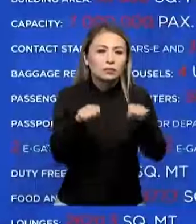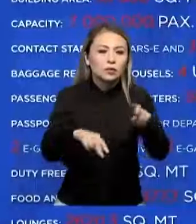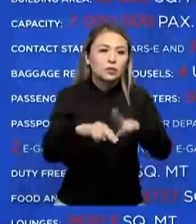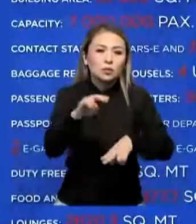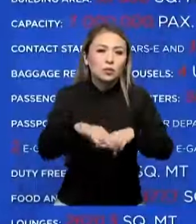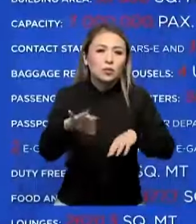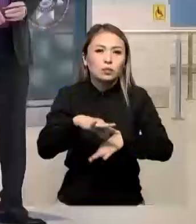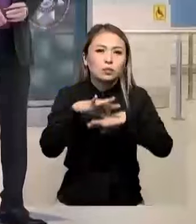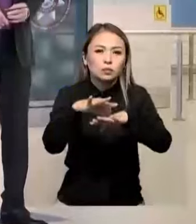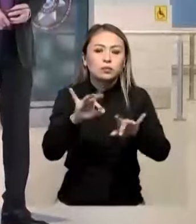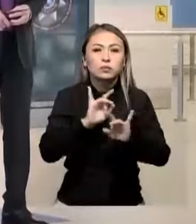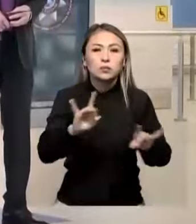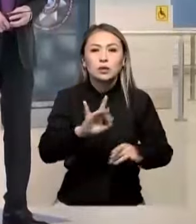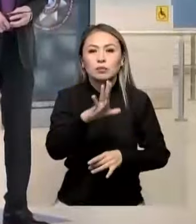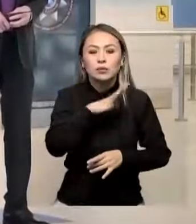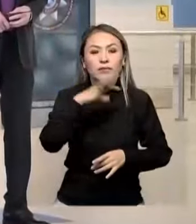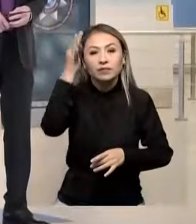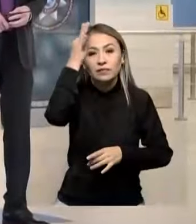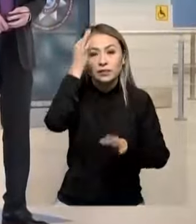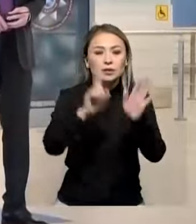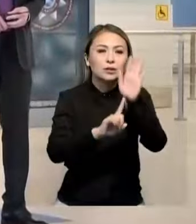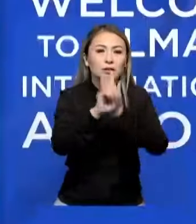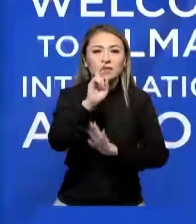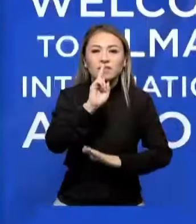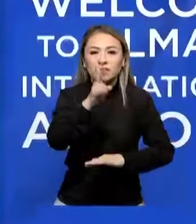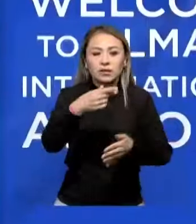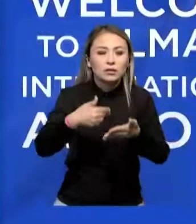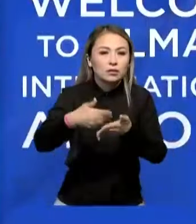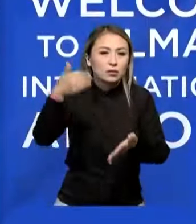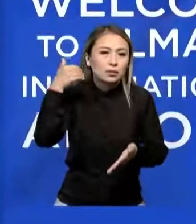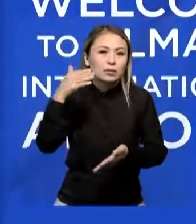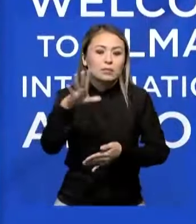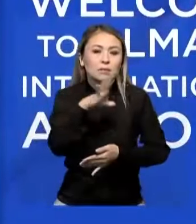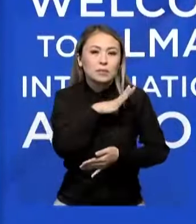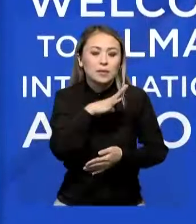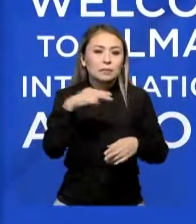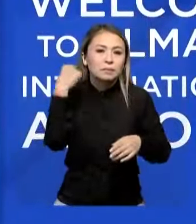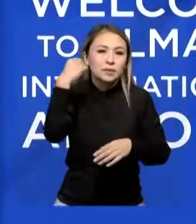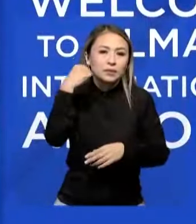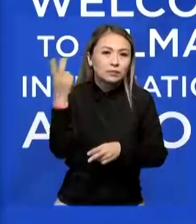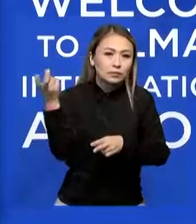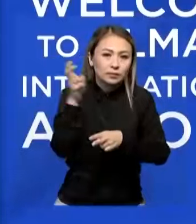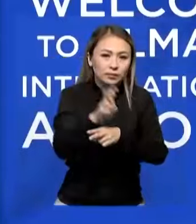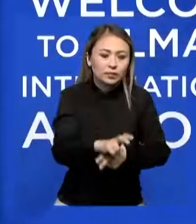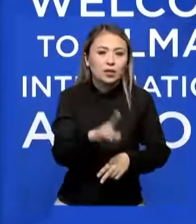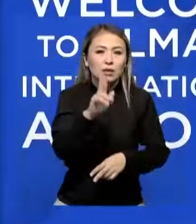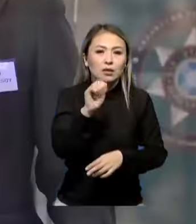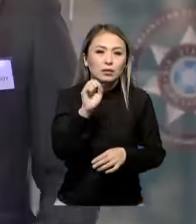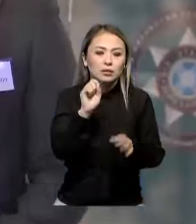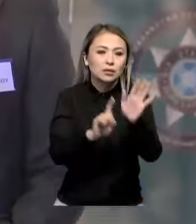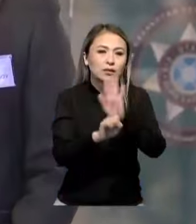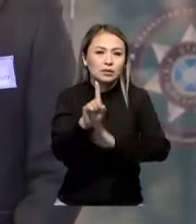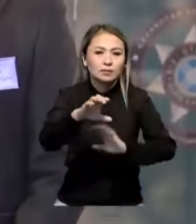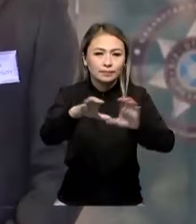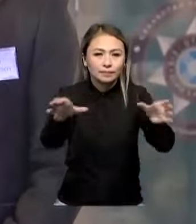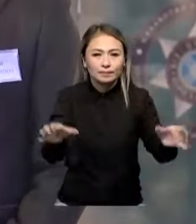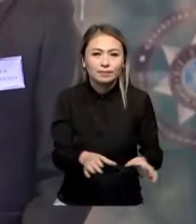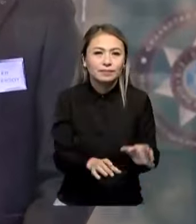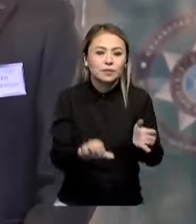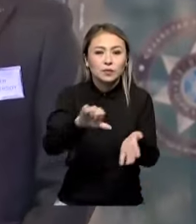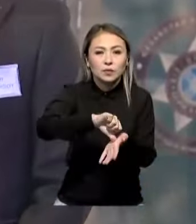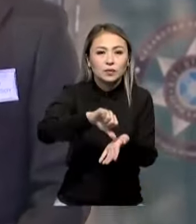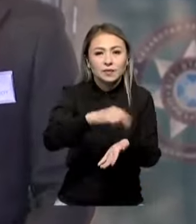жүрзінген жөнді баяндалды. Еске сала кетсек, екі жыл бұрын әрге тас қаланған кезінде президенттің өзі келіп, капсула салы үр әсміне қатысқан болатын.